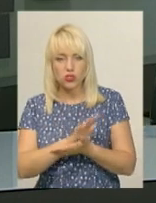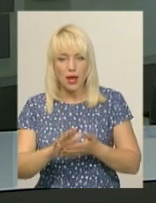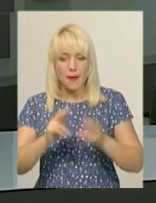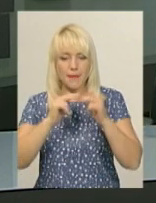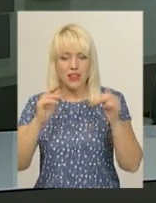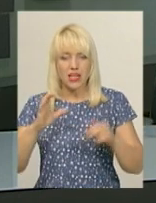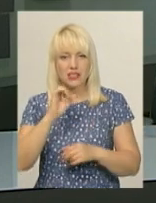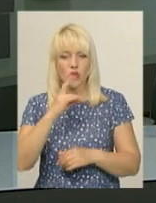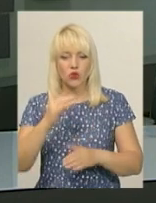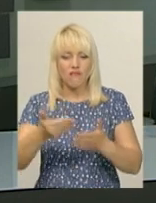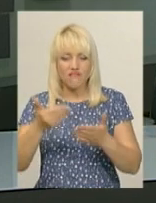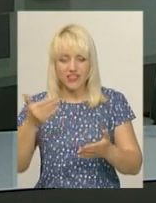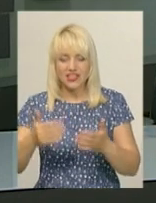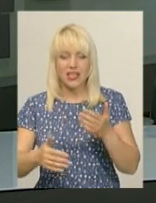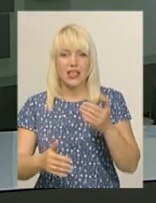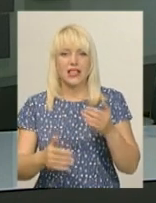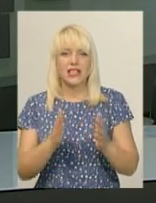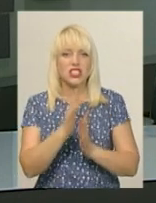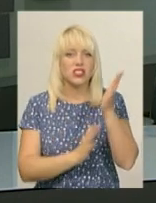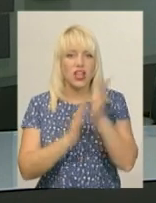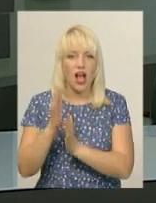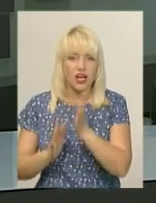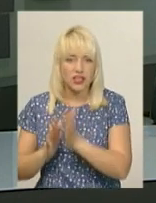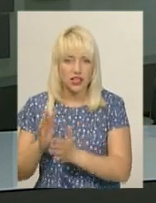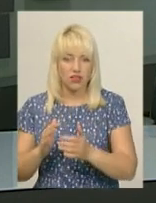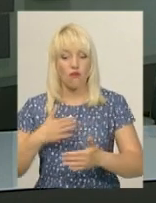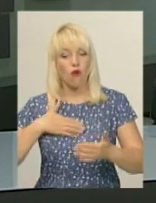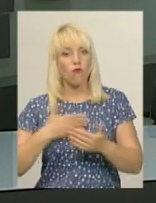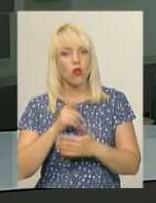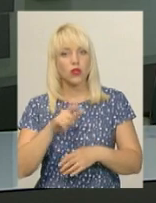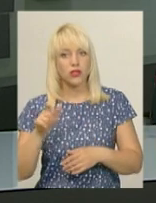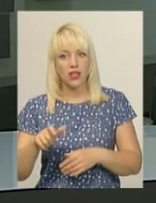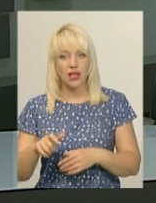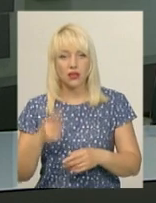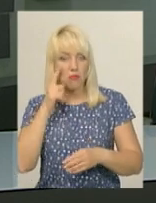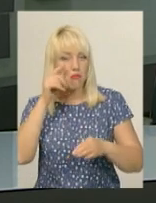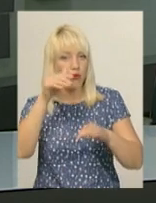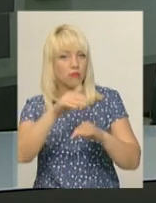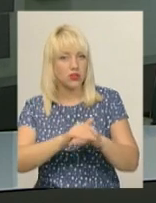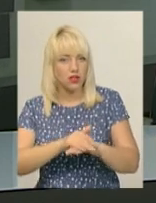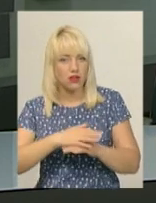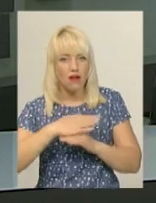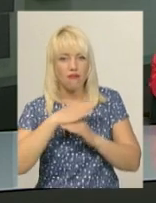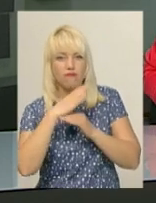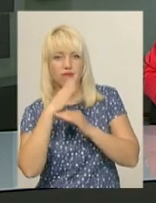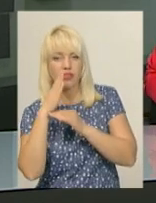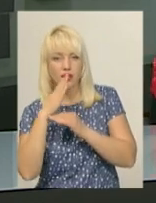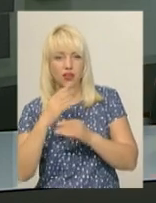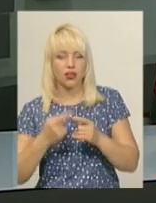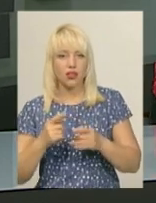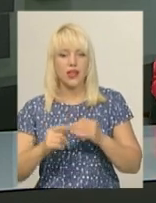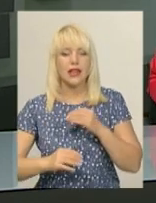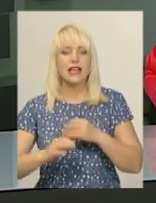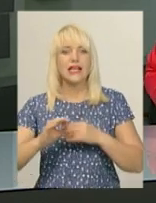Сангушків, чагарники, волонтери та члени місцевої громадської організації Заслав'є помітили відхилення східної опорної стіни